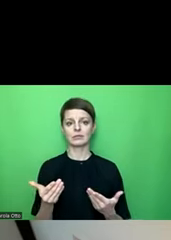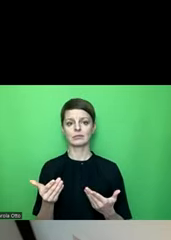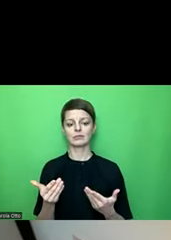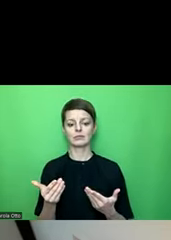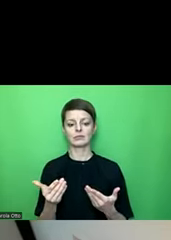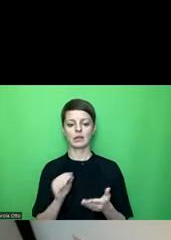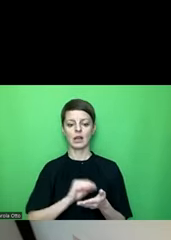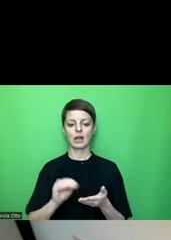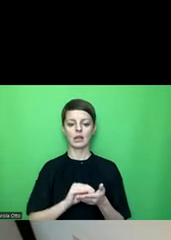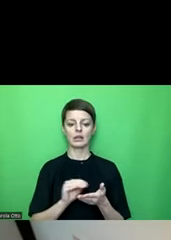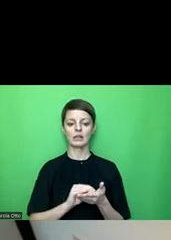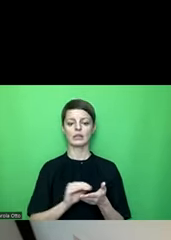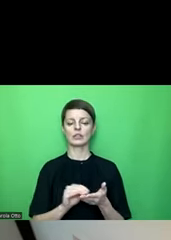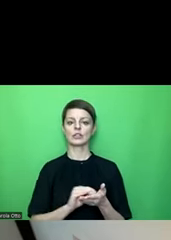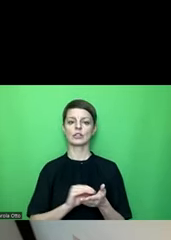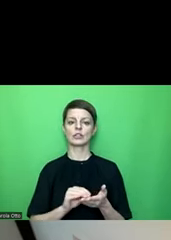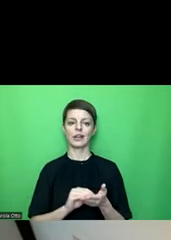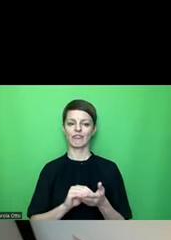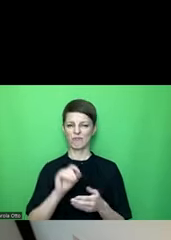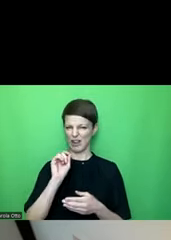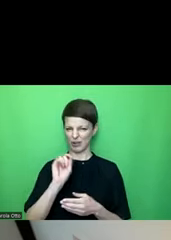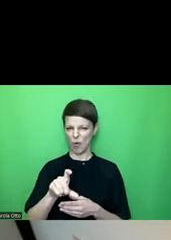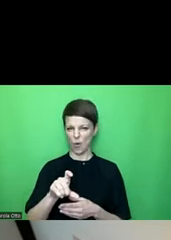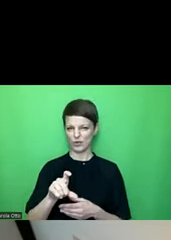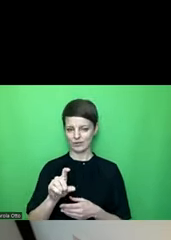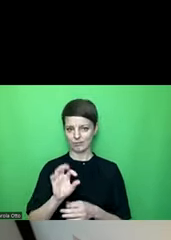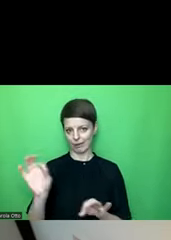Schrift größer machen, damit man es besser lesen kann.